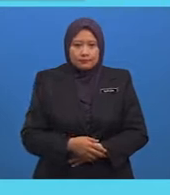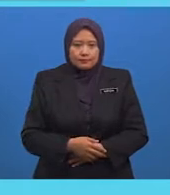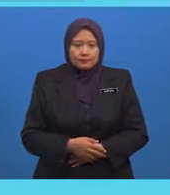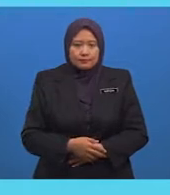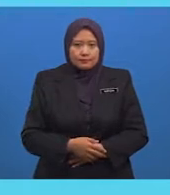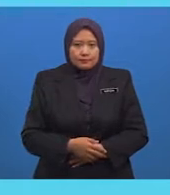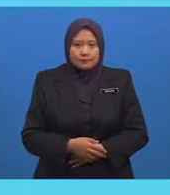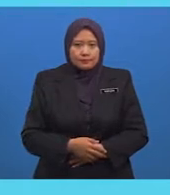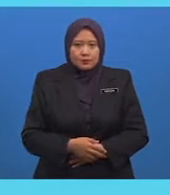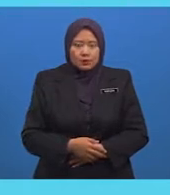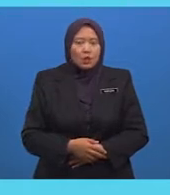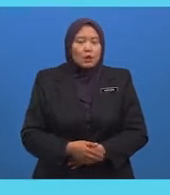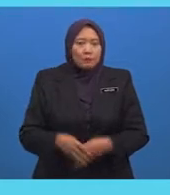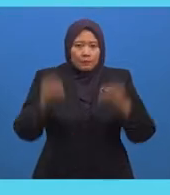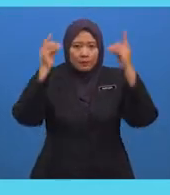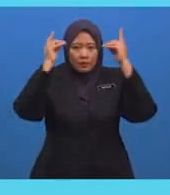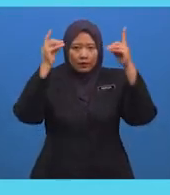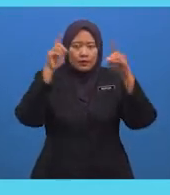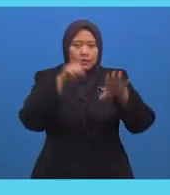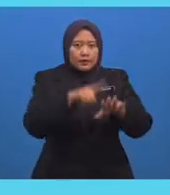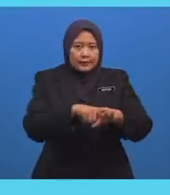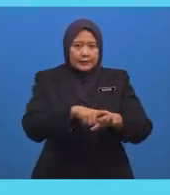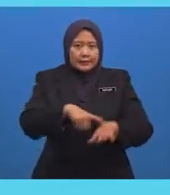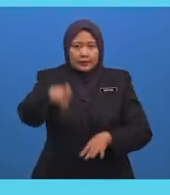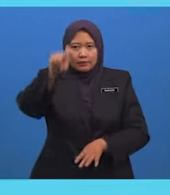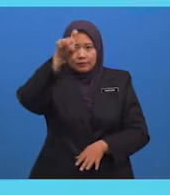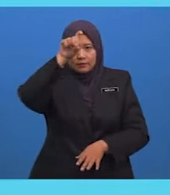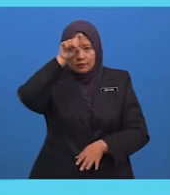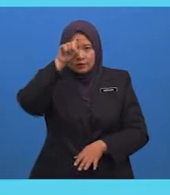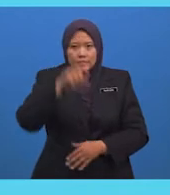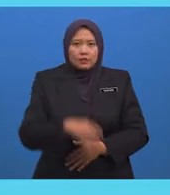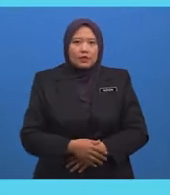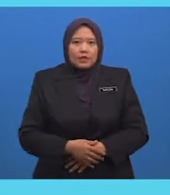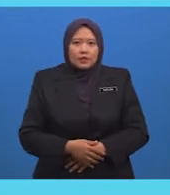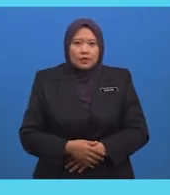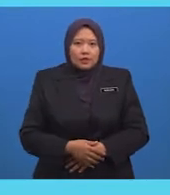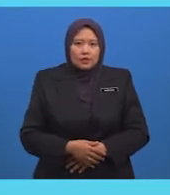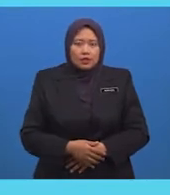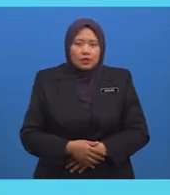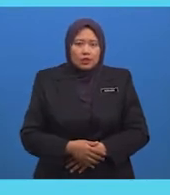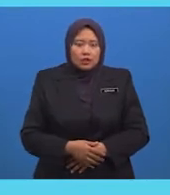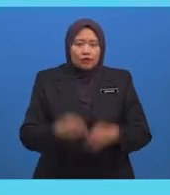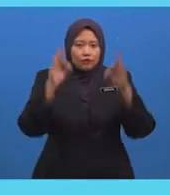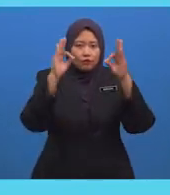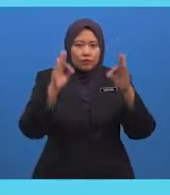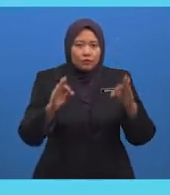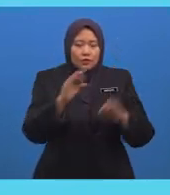Pendidikan Di Mesir Berlaku Sama ada Secara Tidak Formal Dan Juga Formal